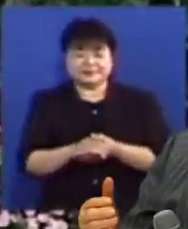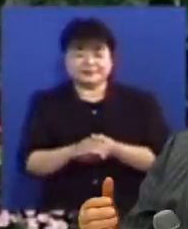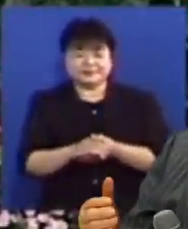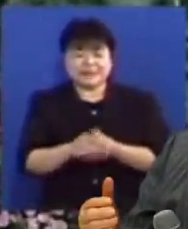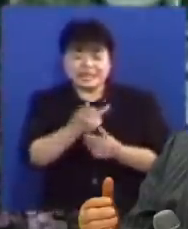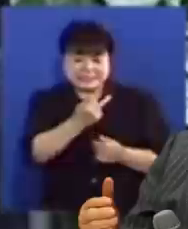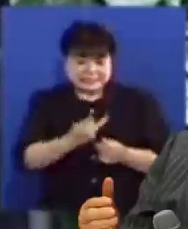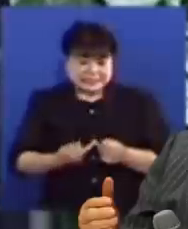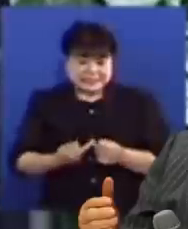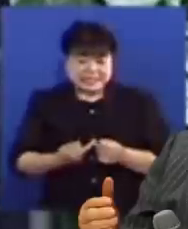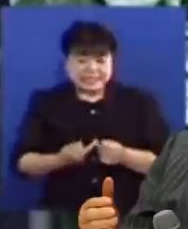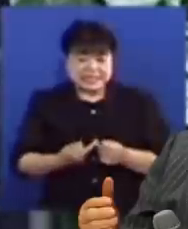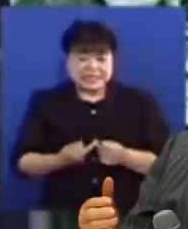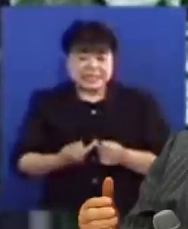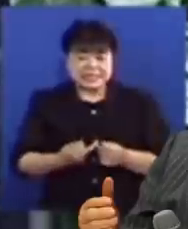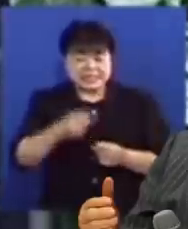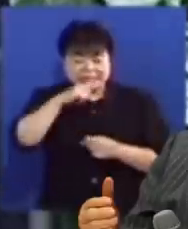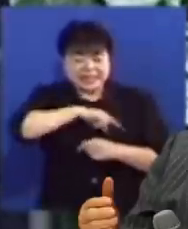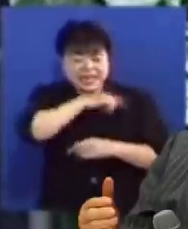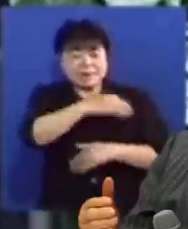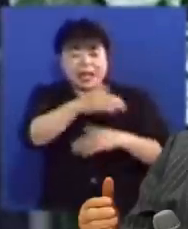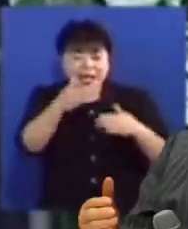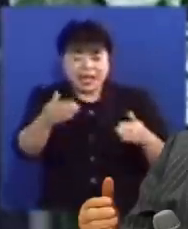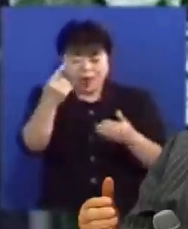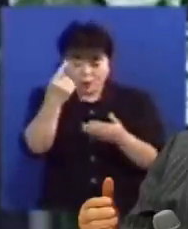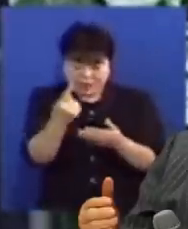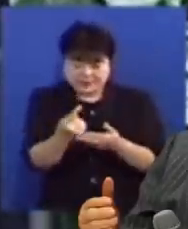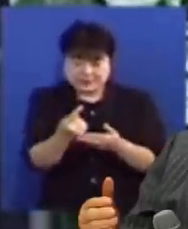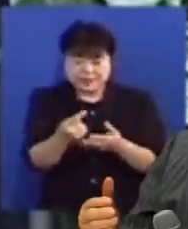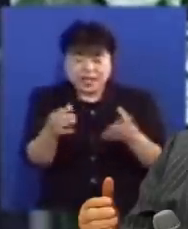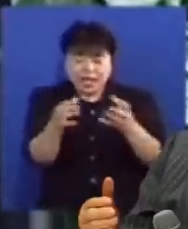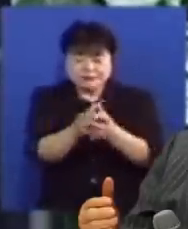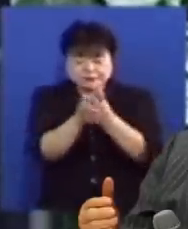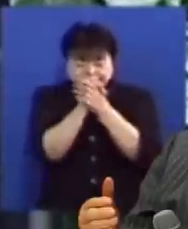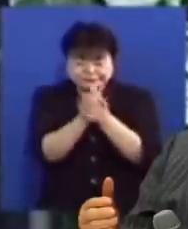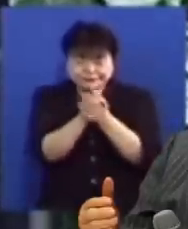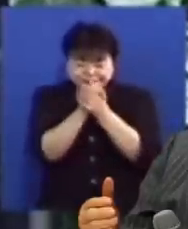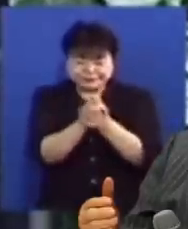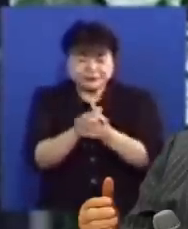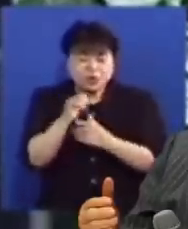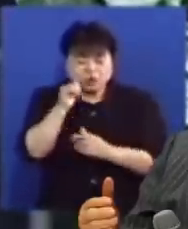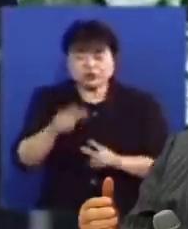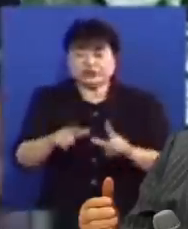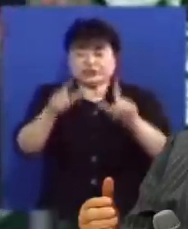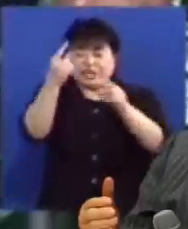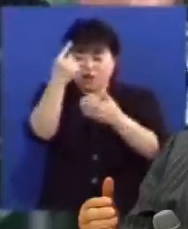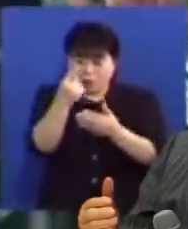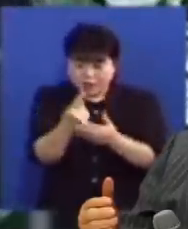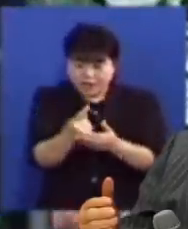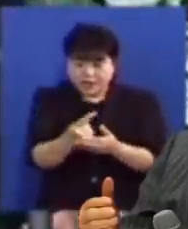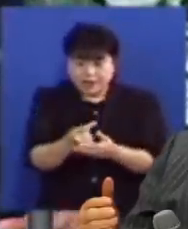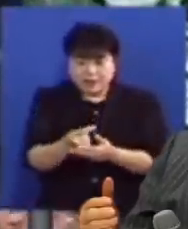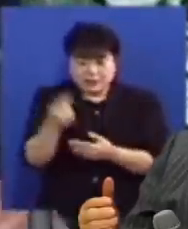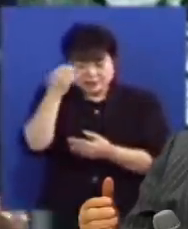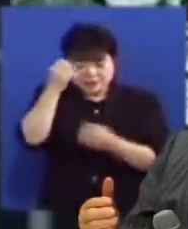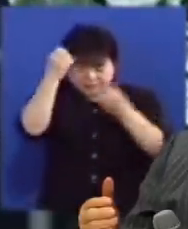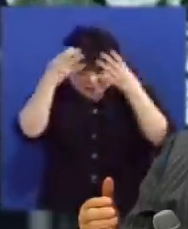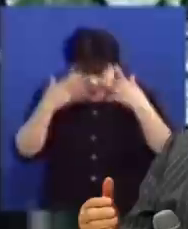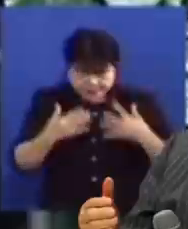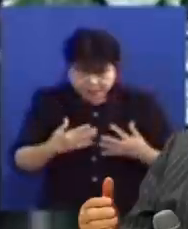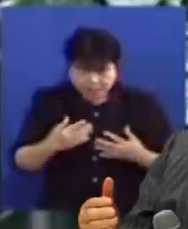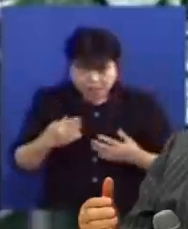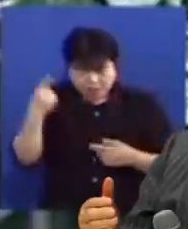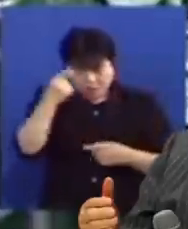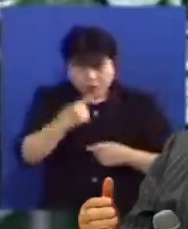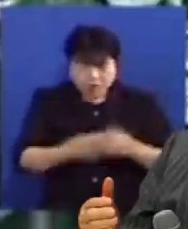제자들이 마가 요한의 타락방에서 합심으로 기도할 때 오순절을 이름해 성령이 임하심으로 각 사람